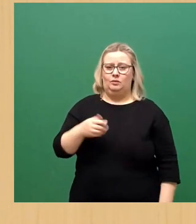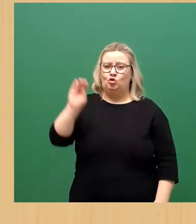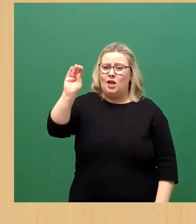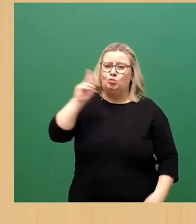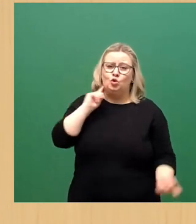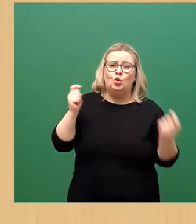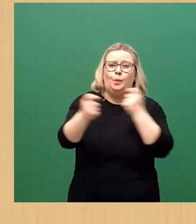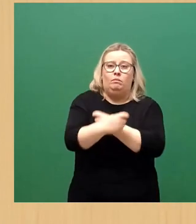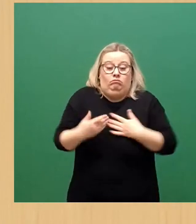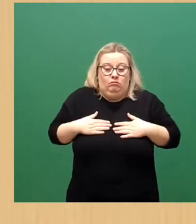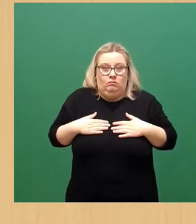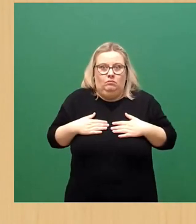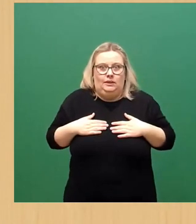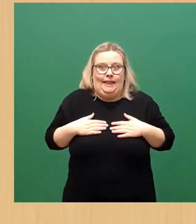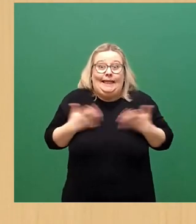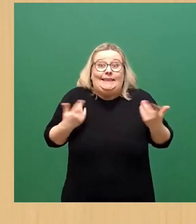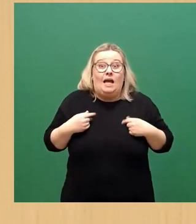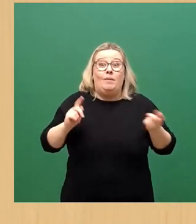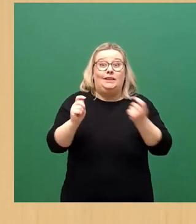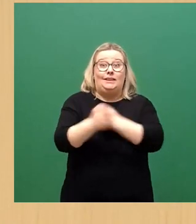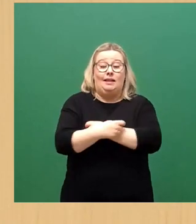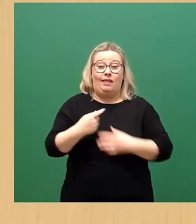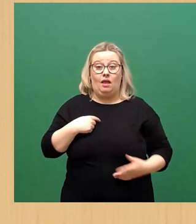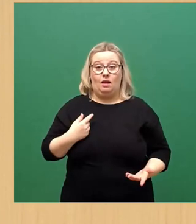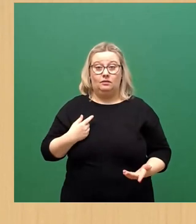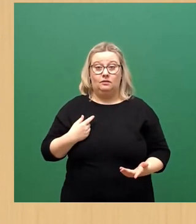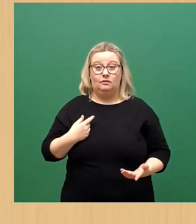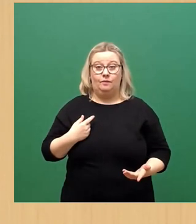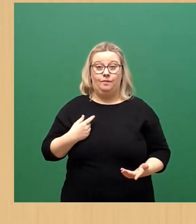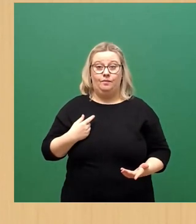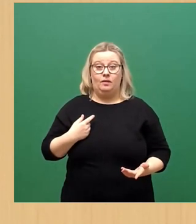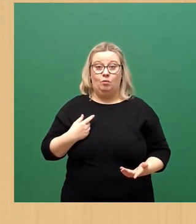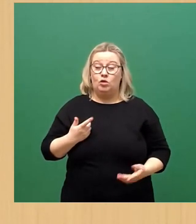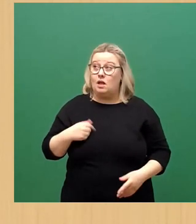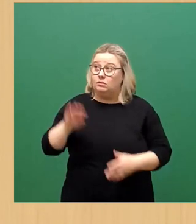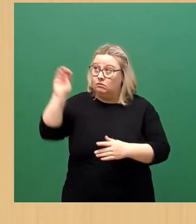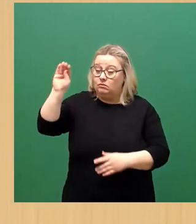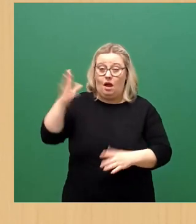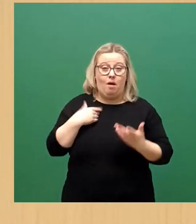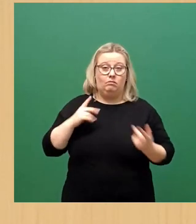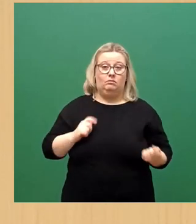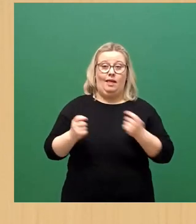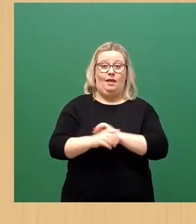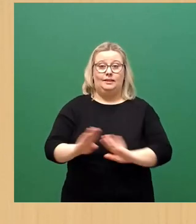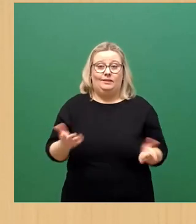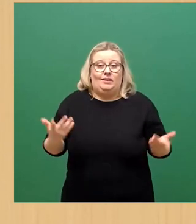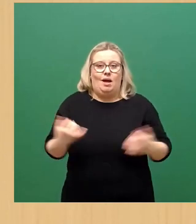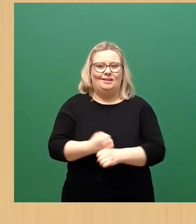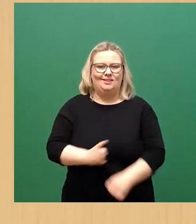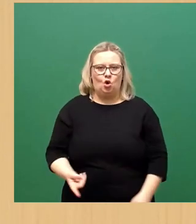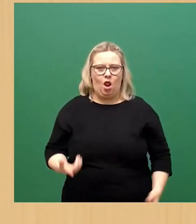Ich kann es aber nicht ändern, wenn man es nicht ändert und nie aufnimmt, unsere Ratschläge. Und insofern, sagen wir mal, es